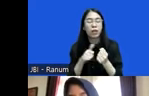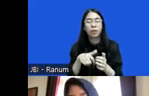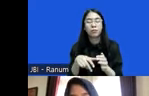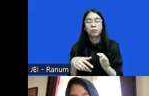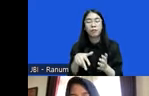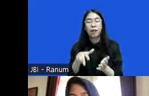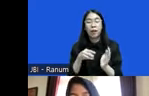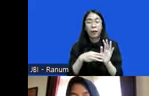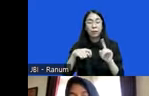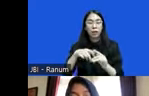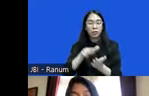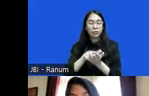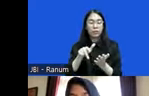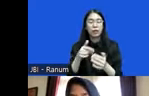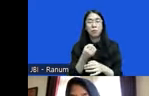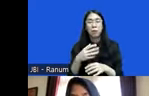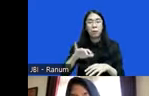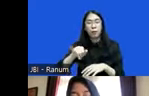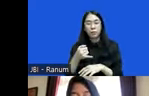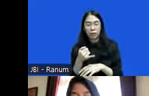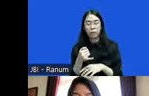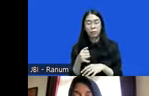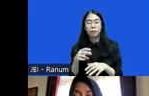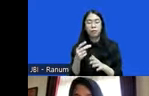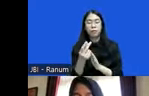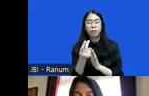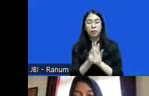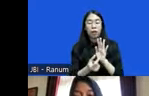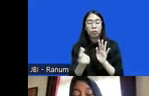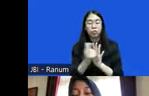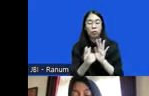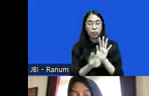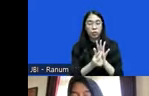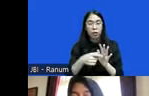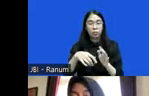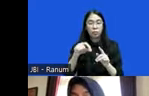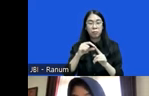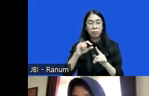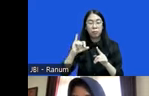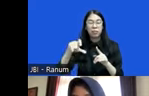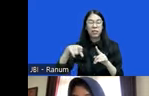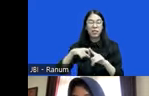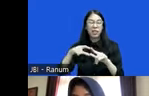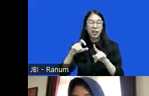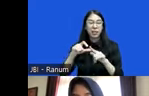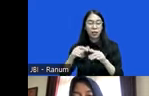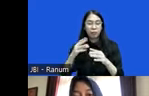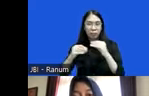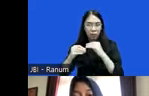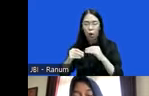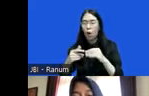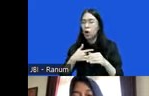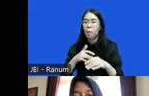hanya dalam beberapa jam tiba-tiba RUU Pilkada dibahas nah kita tidak ingin kecolongan lagi teman-teman sekalian jadi